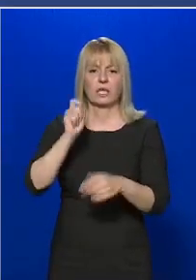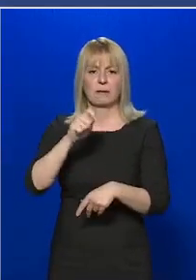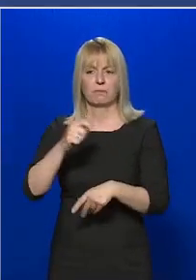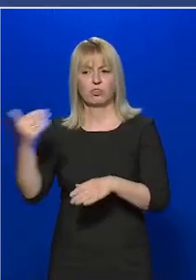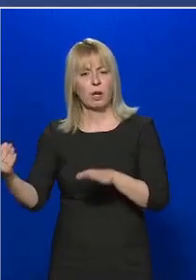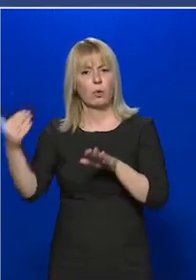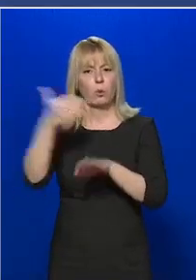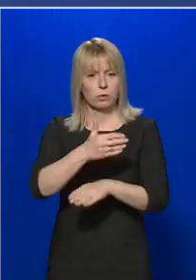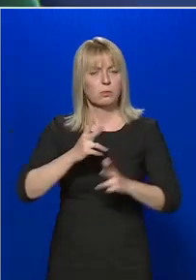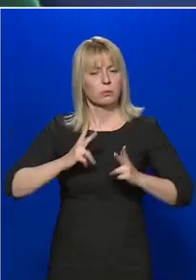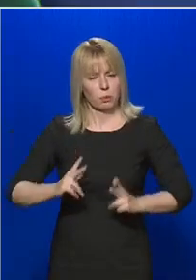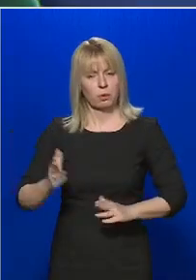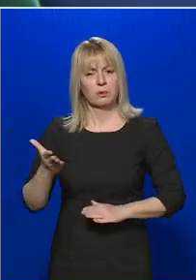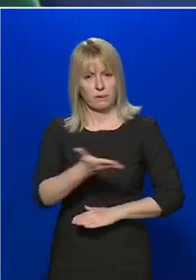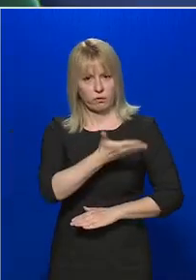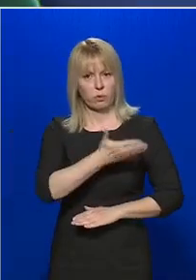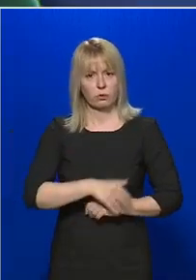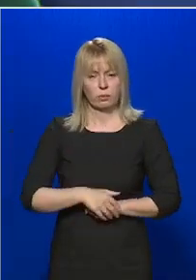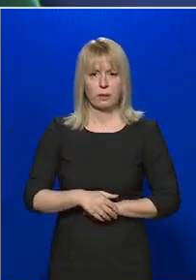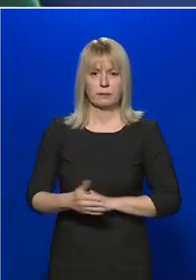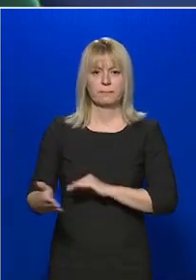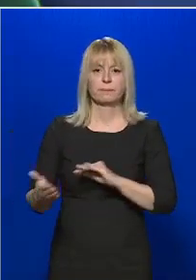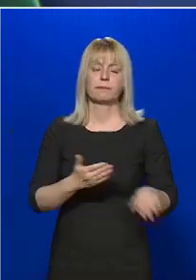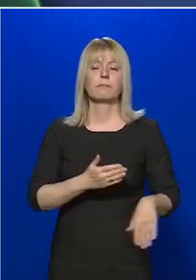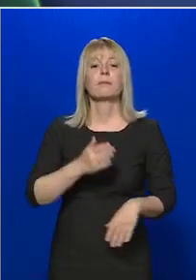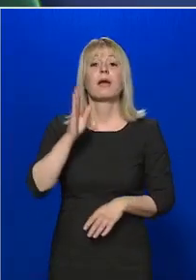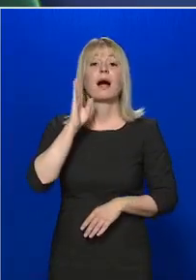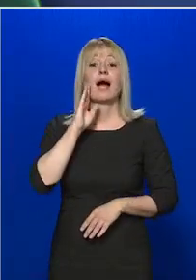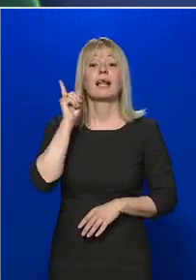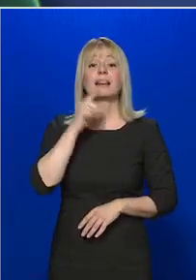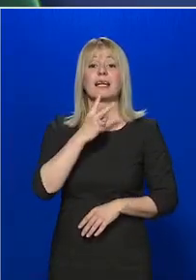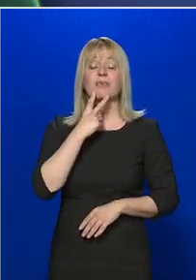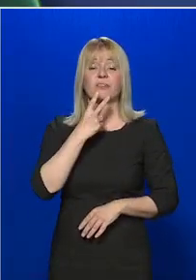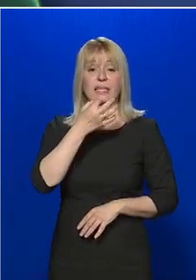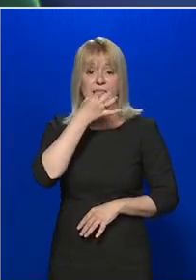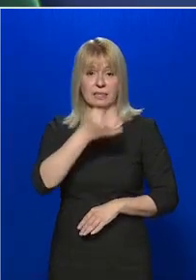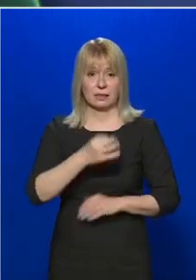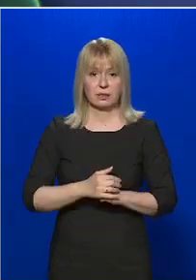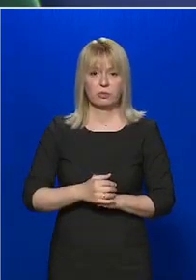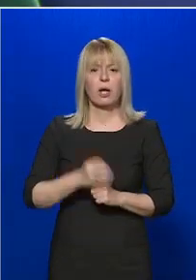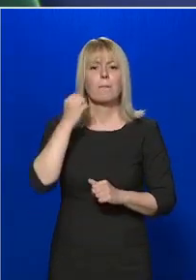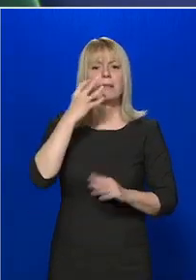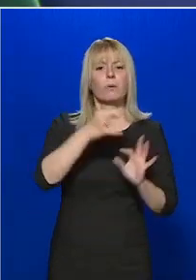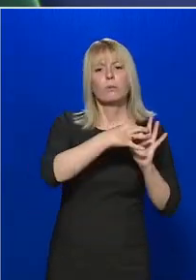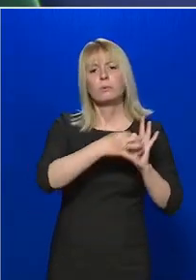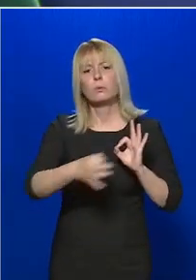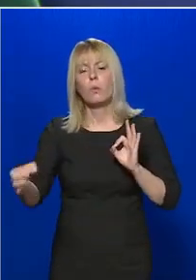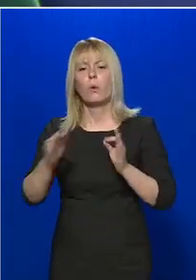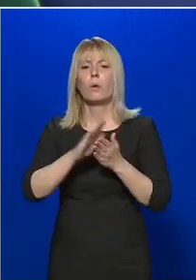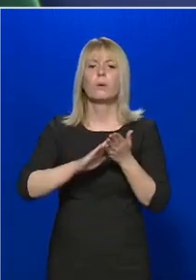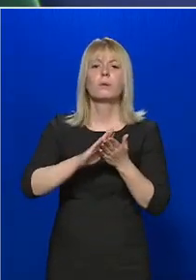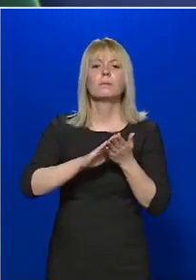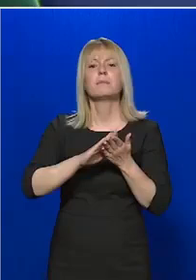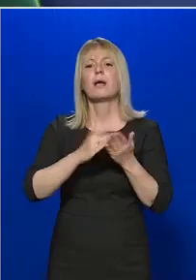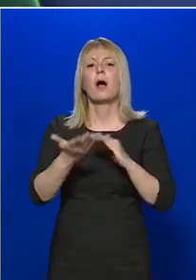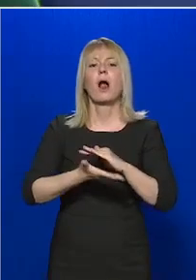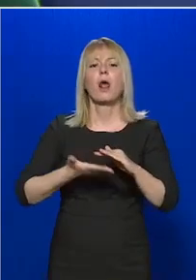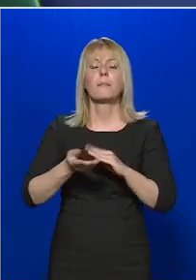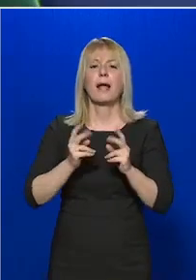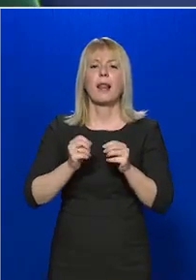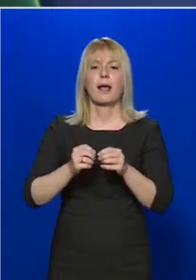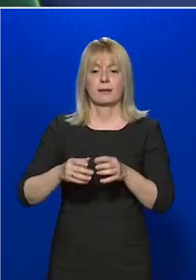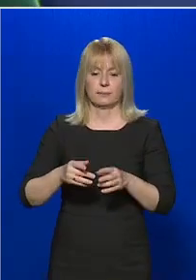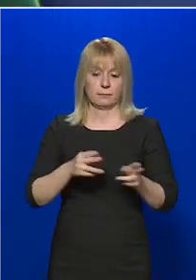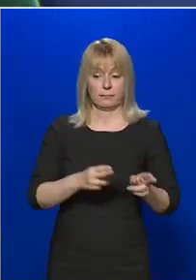fordulhat. És végezetül az ATV kérdése, mikortól milyen kritériumok alapján lehet tömeges